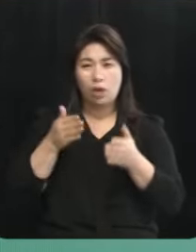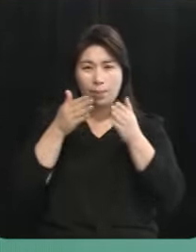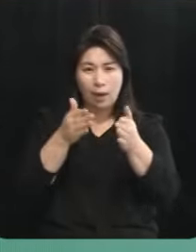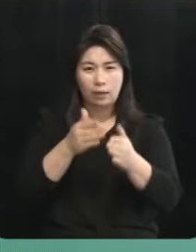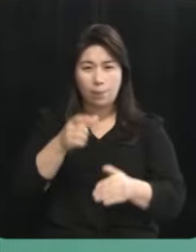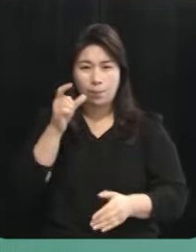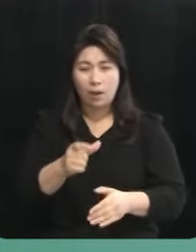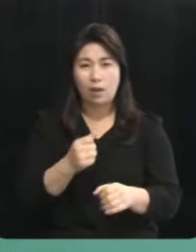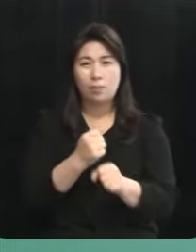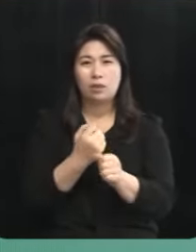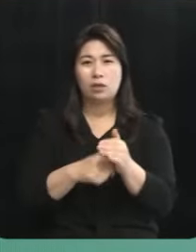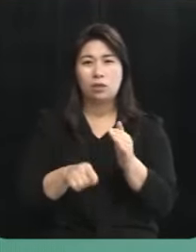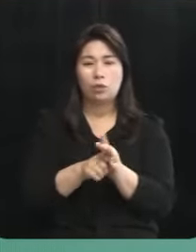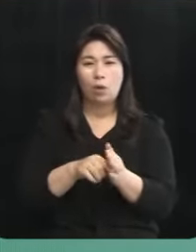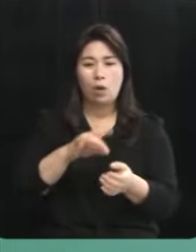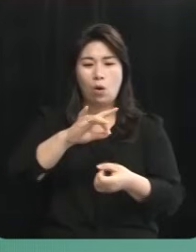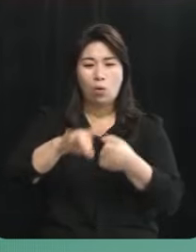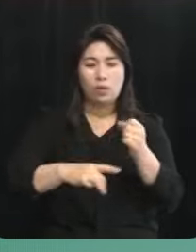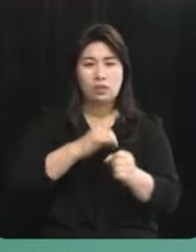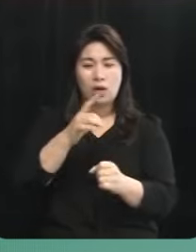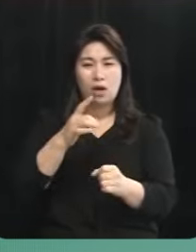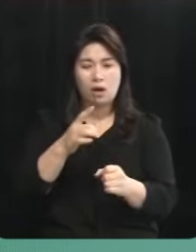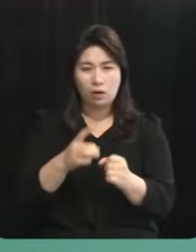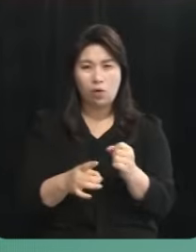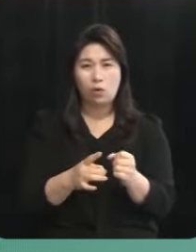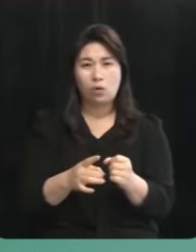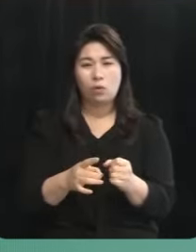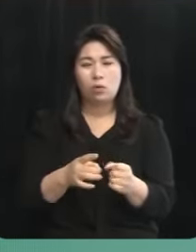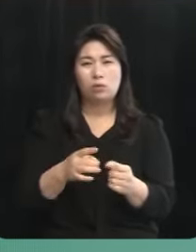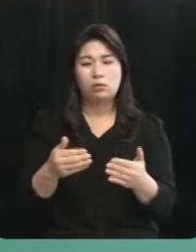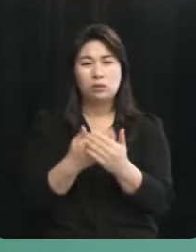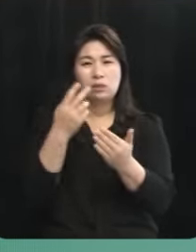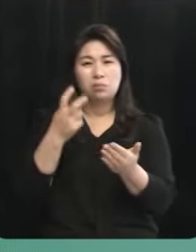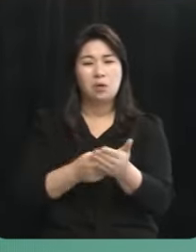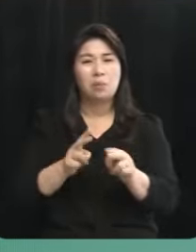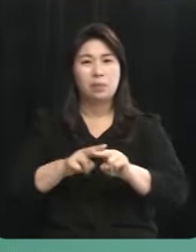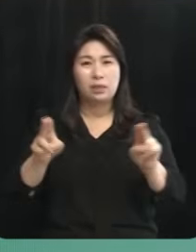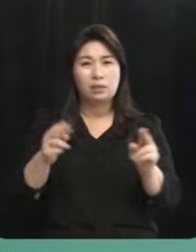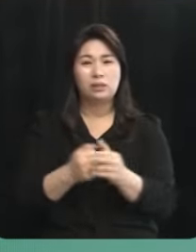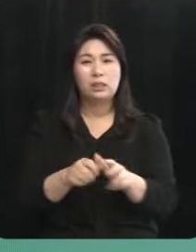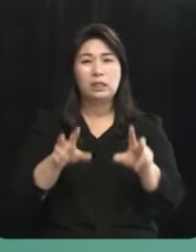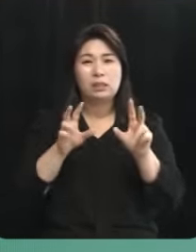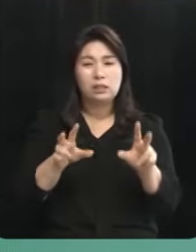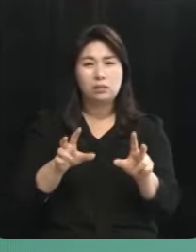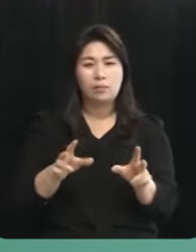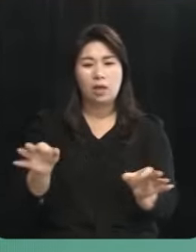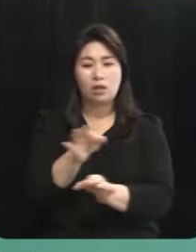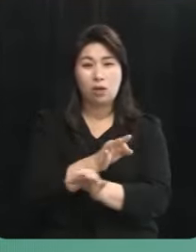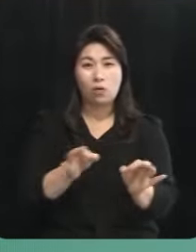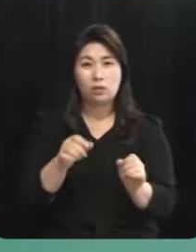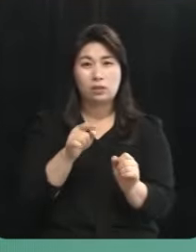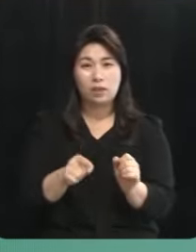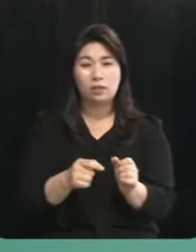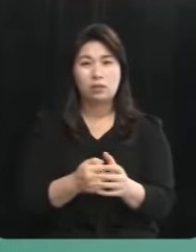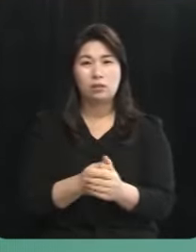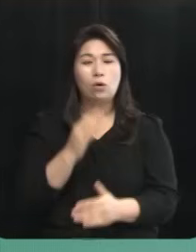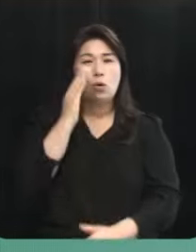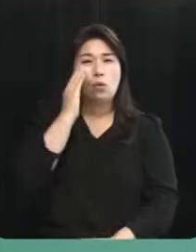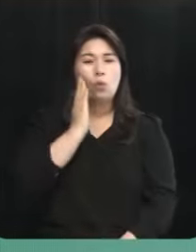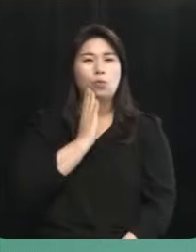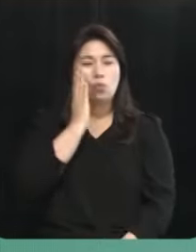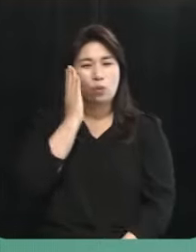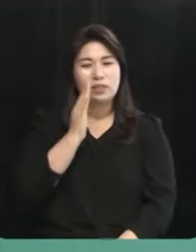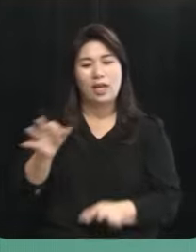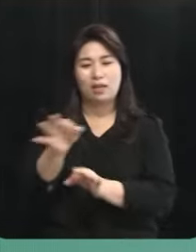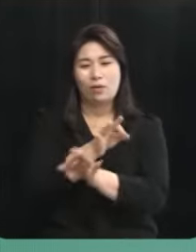위한 원자력진흥법 폐지하도록 하겠습니다 그리고 지금의 회색 경제를 녹색 경제로